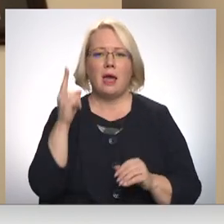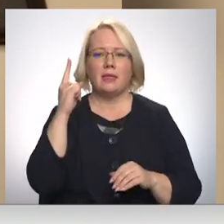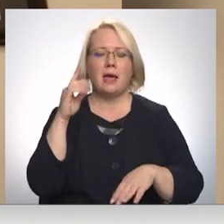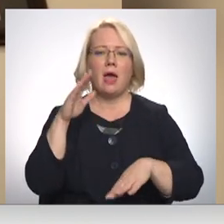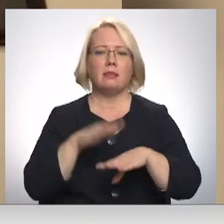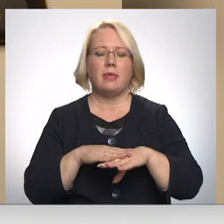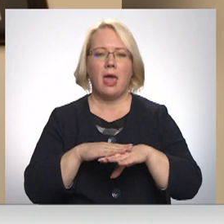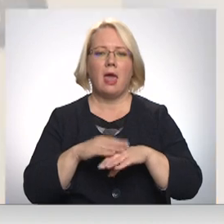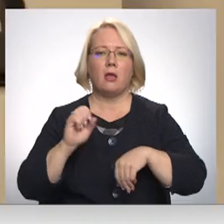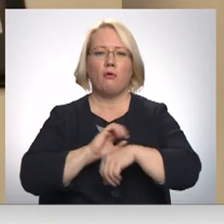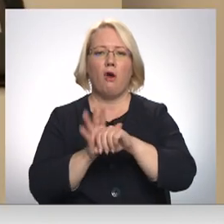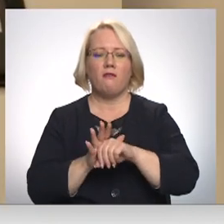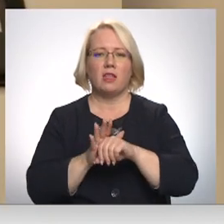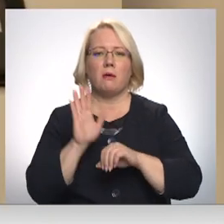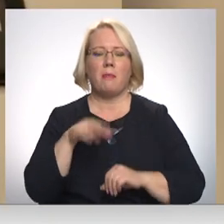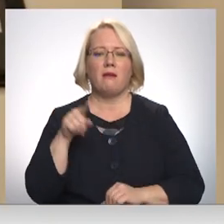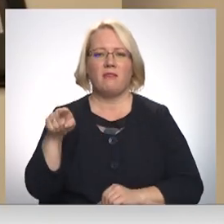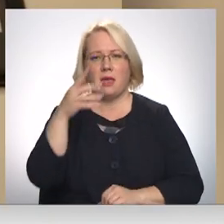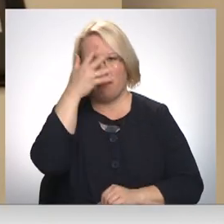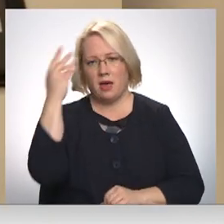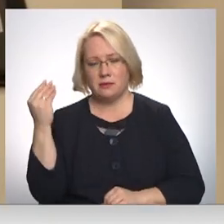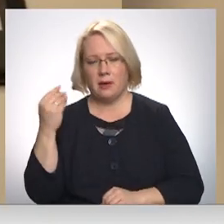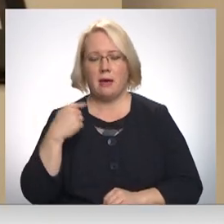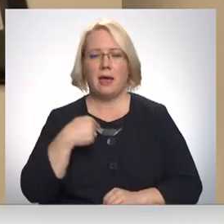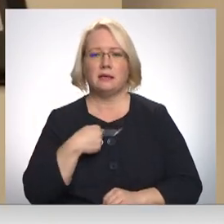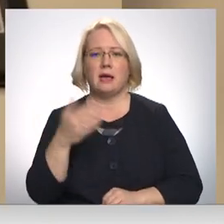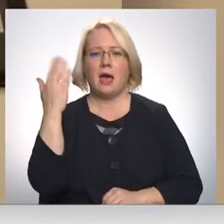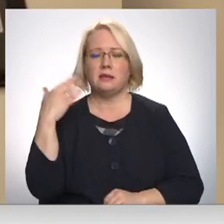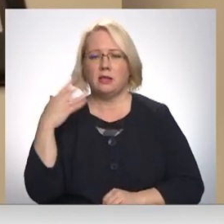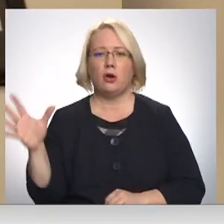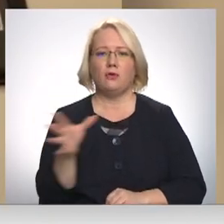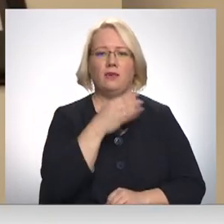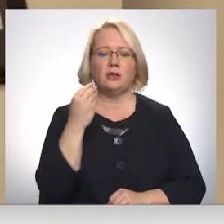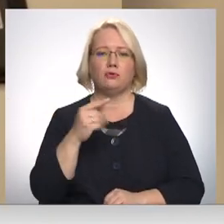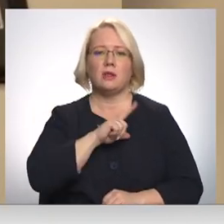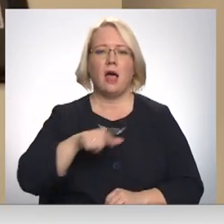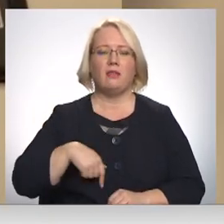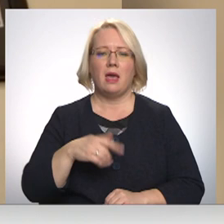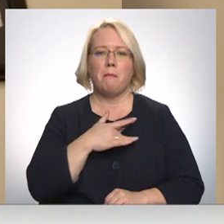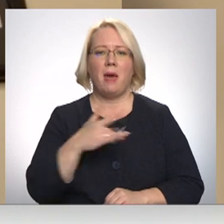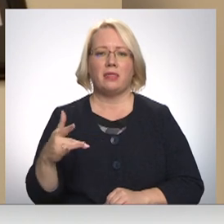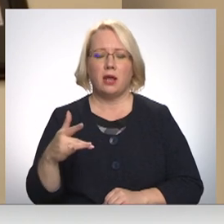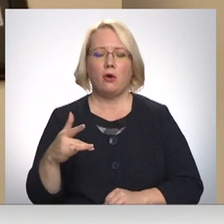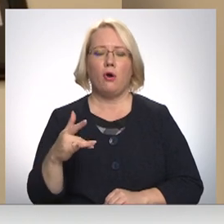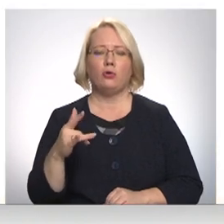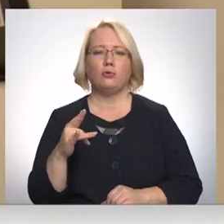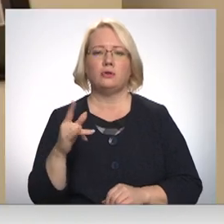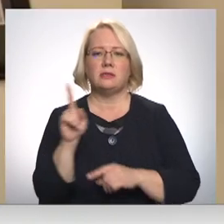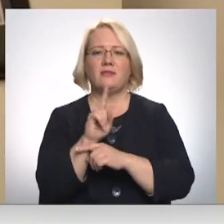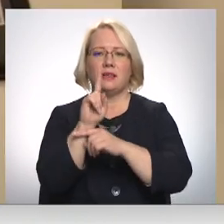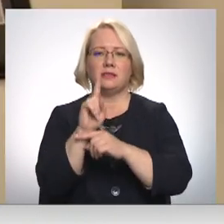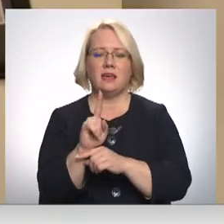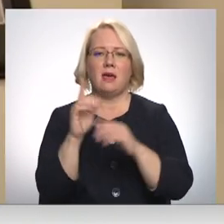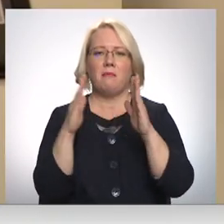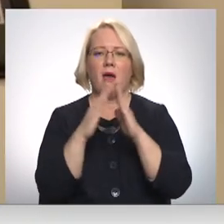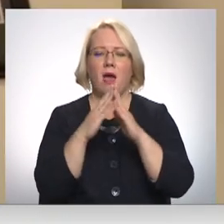pandēmijas mēs par viņiem aizmirstām. Aicināt, protams, visus Latvijas patriots ielikt svecīt savu māju dzīvokļu logos, lai